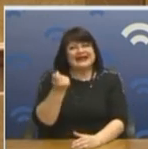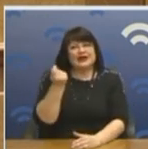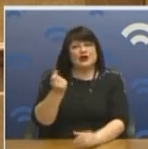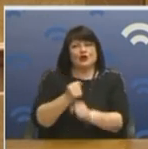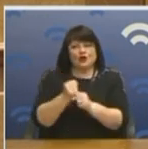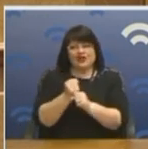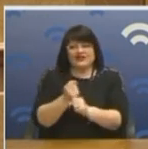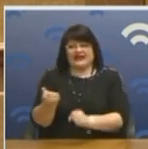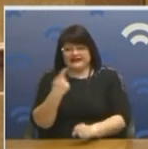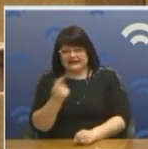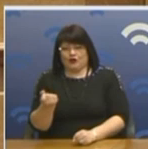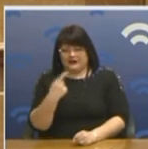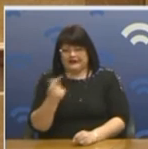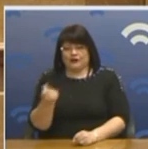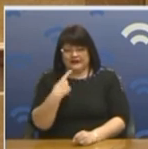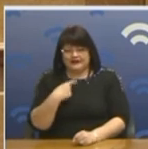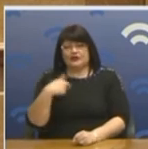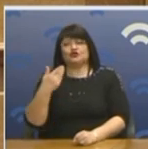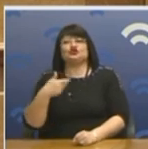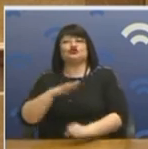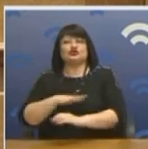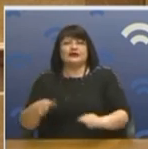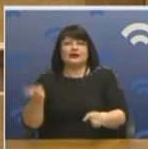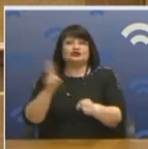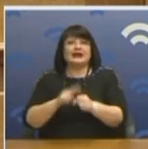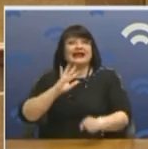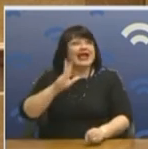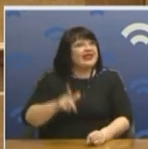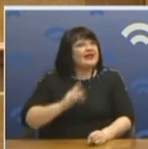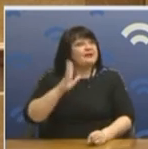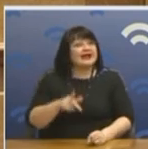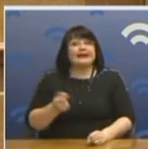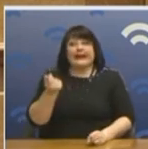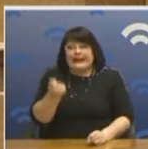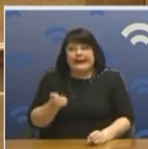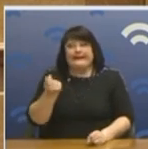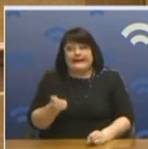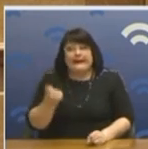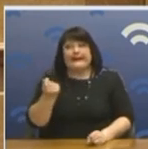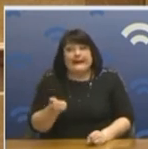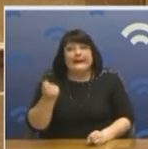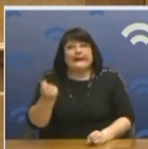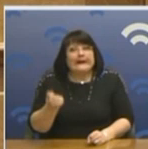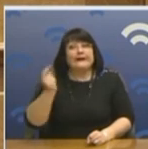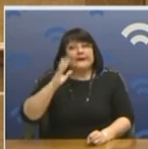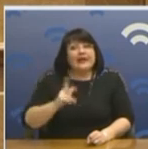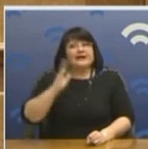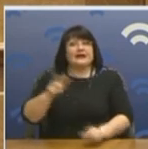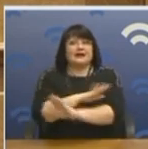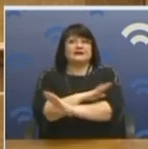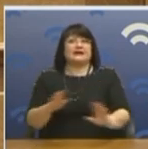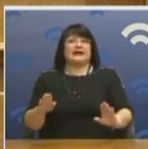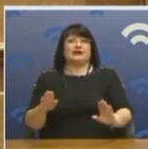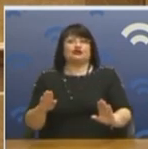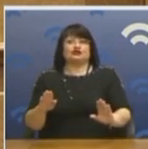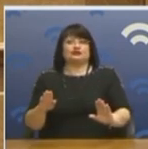δολοφονηθεί και μην πεθάνει. Μην το σκοτώσουν. Εσείς κάθε μέρα δώσει, δώσει, δώσει, σαν το δοσατζί γίνεται. Τελειώστε, κάντε μέχρι την Παρασκευή